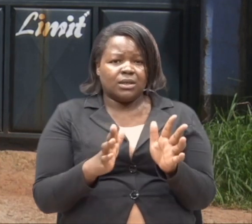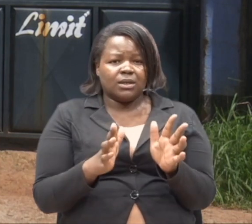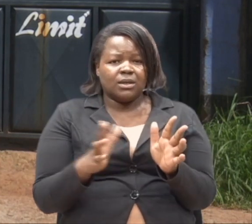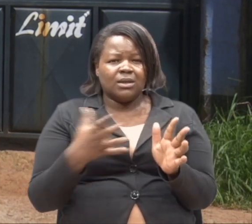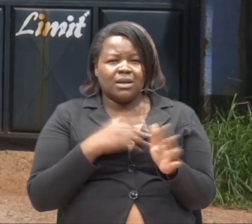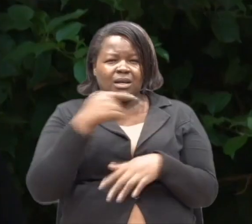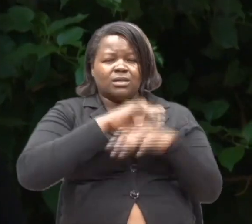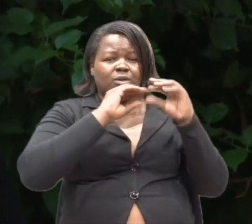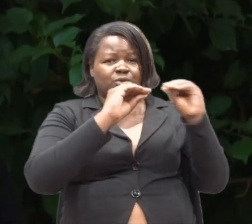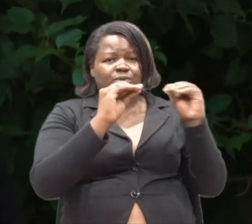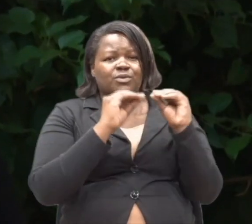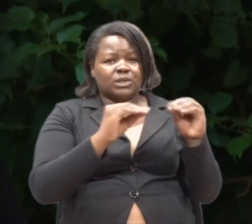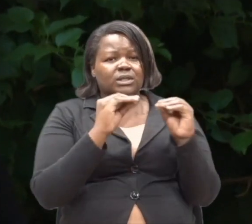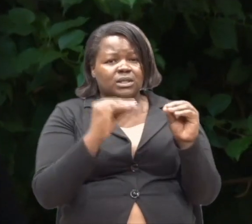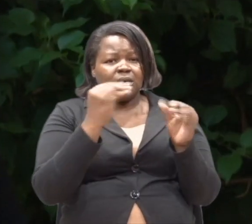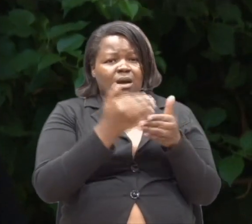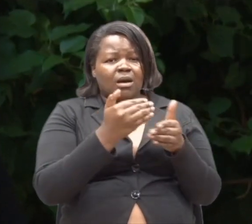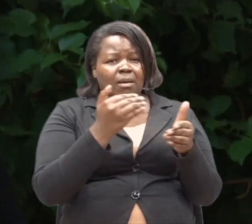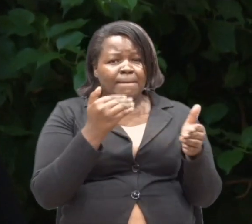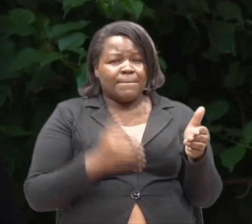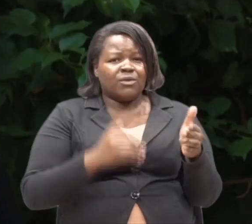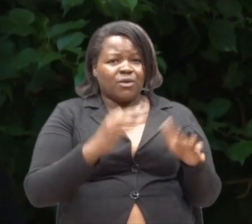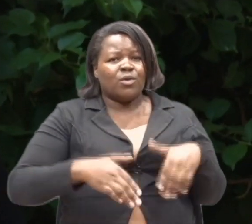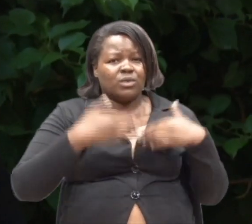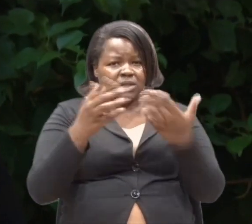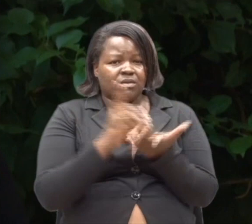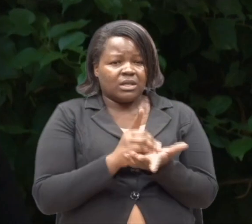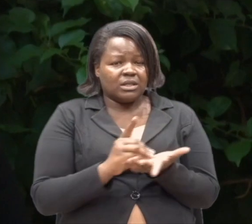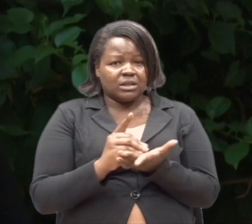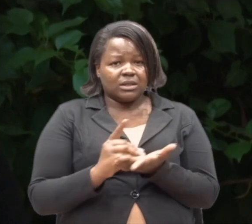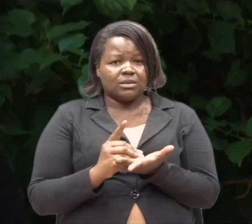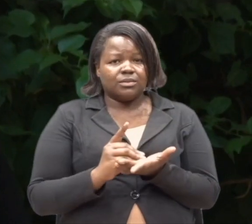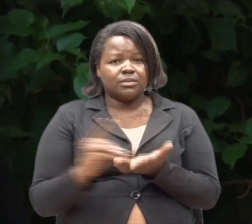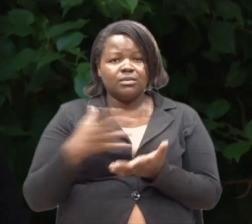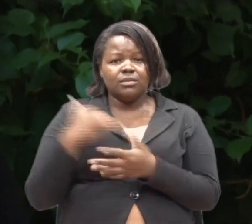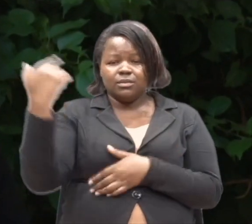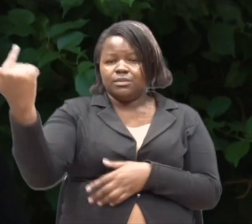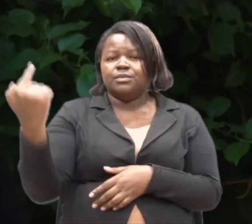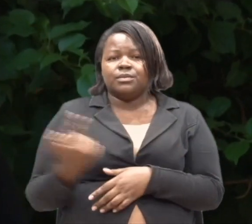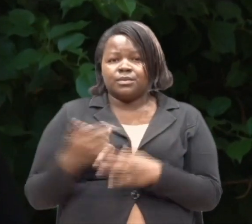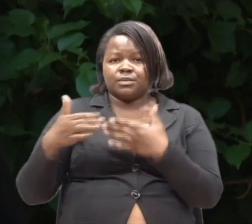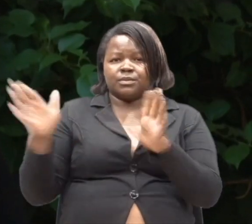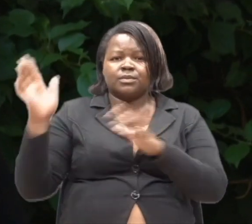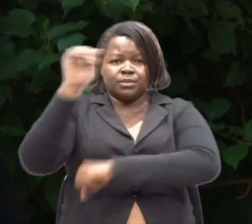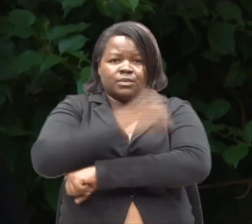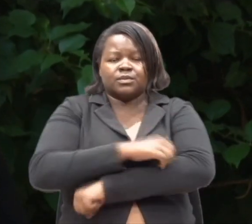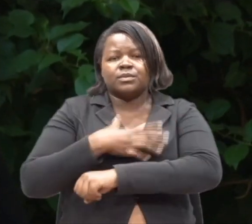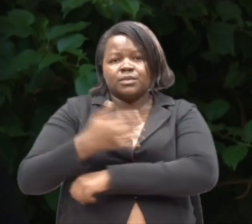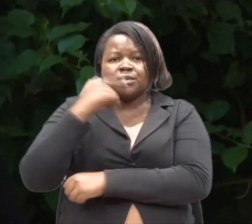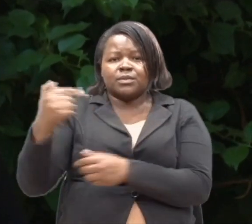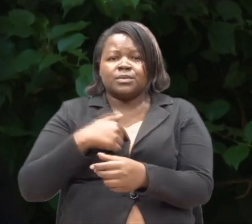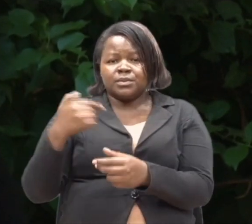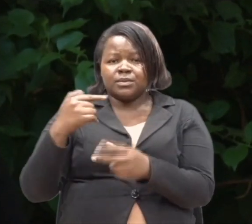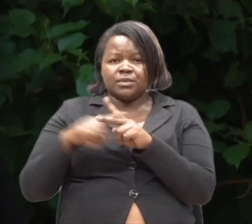alikuwa nafunza uko kabla pewe district. So, haka kuja, haka fuguwa shule, kani